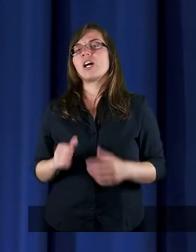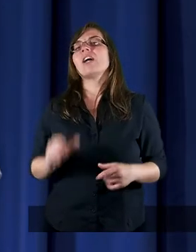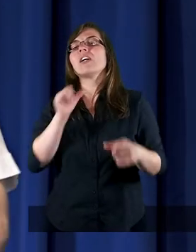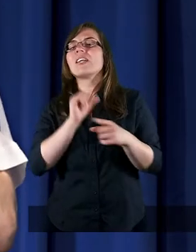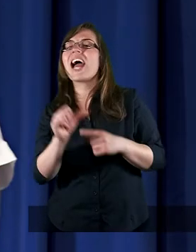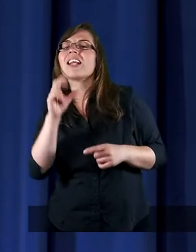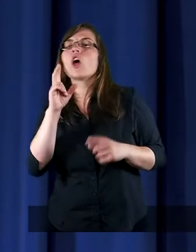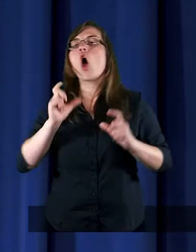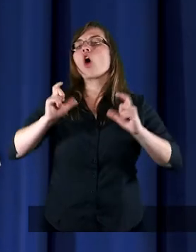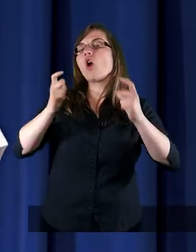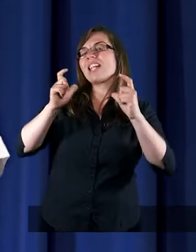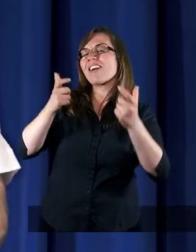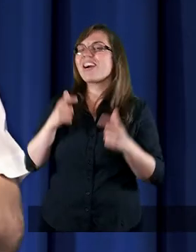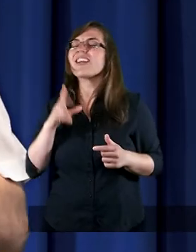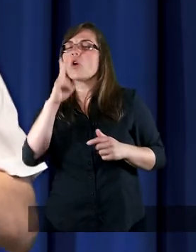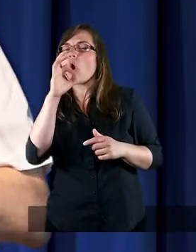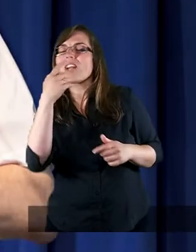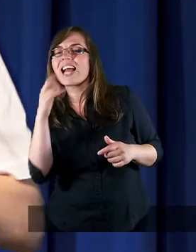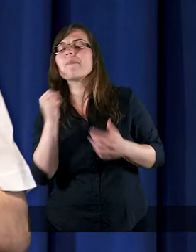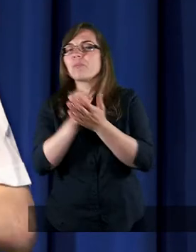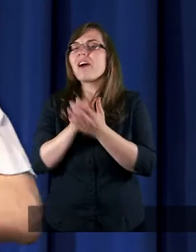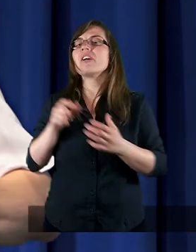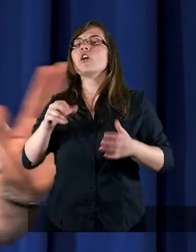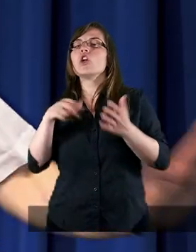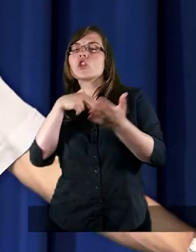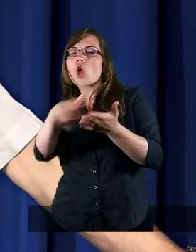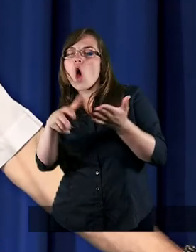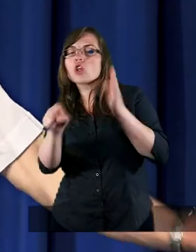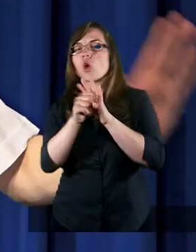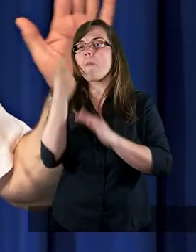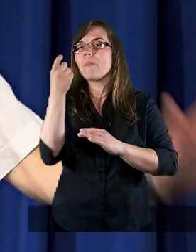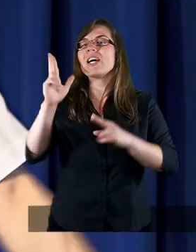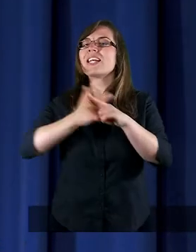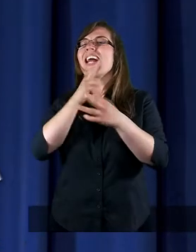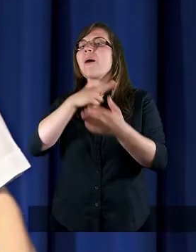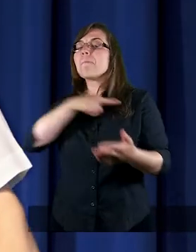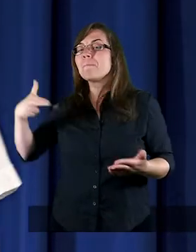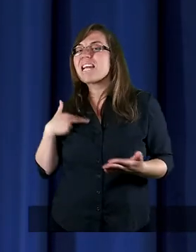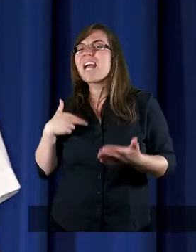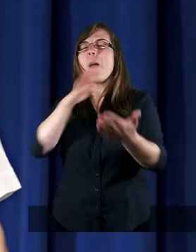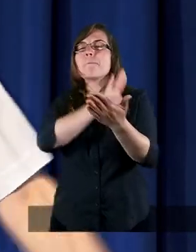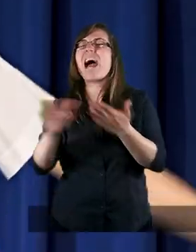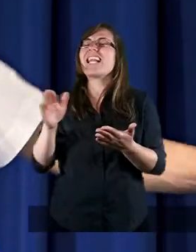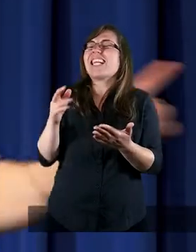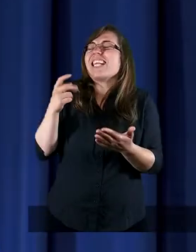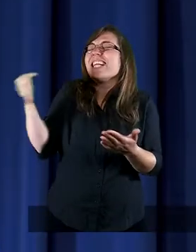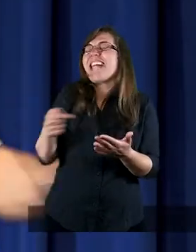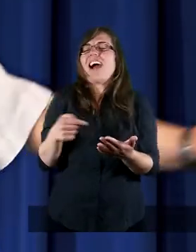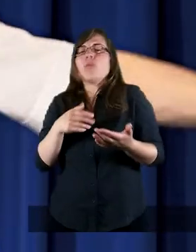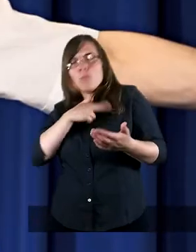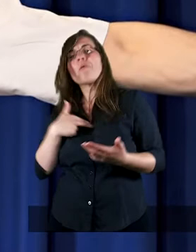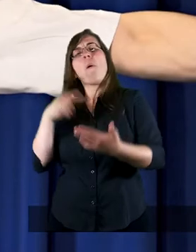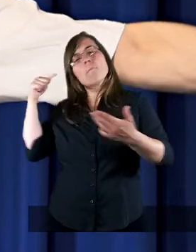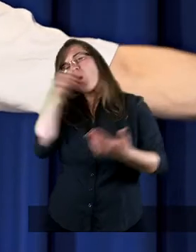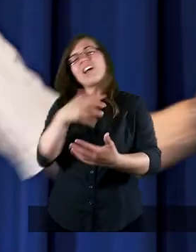procesem. My musimy dojrzeć do momentu, kiedy bezinteresownie winowajcy przebaczymy. Czasami ten